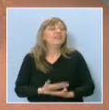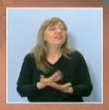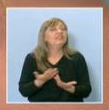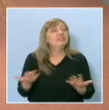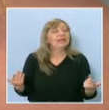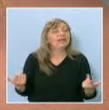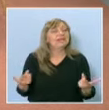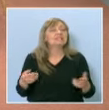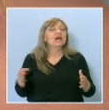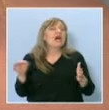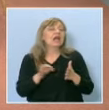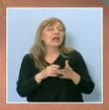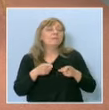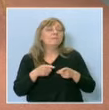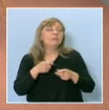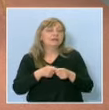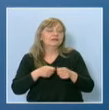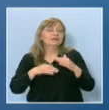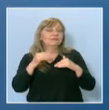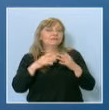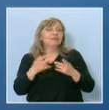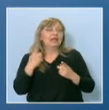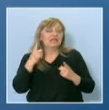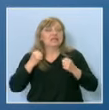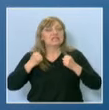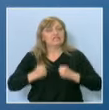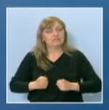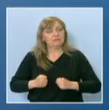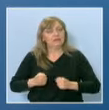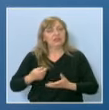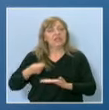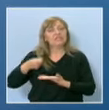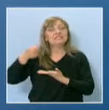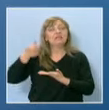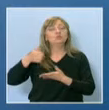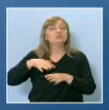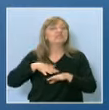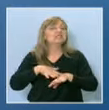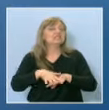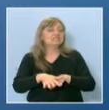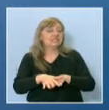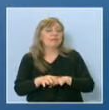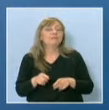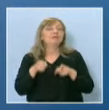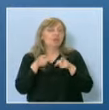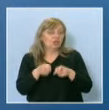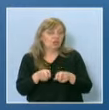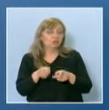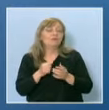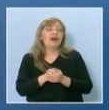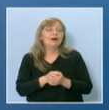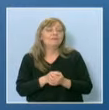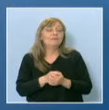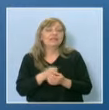към изграждането на една стабилна ценностна система. И това и